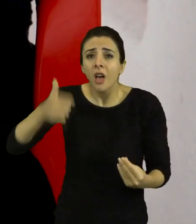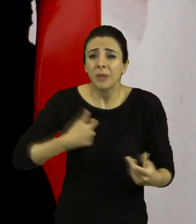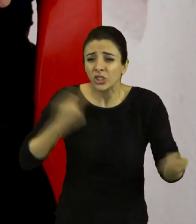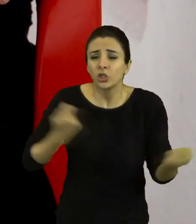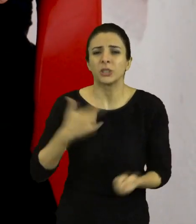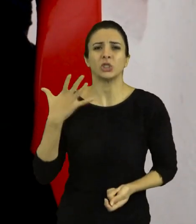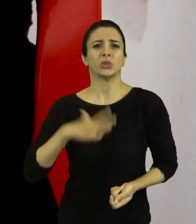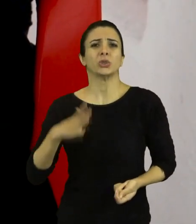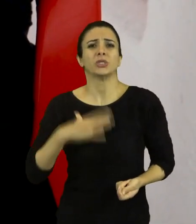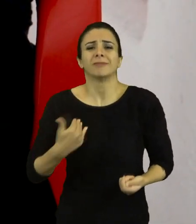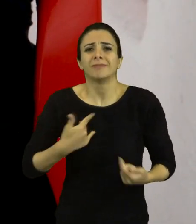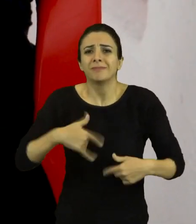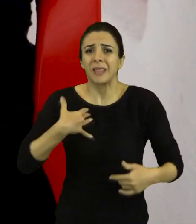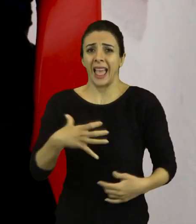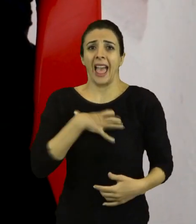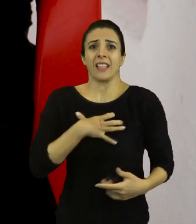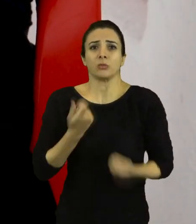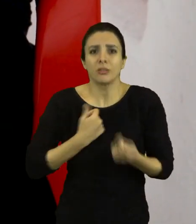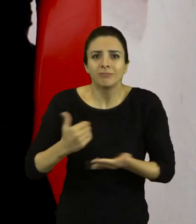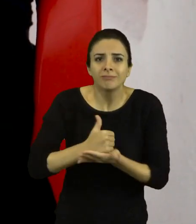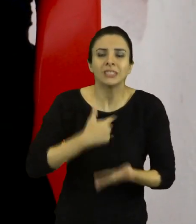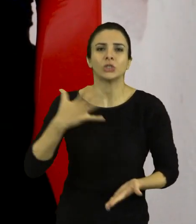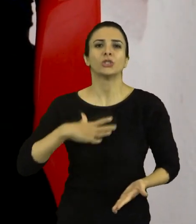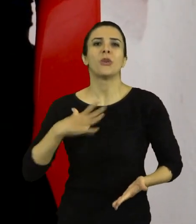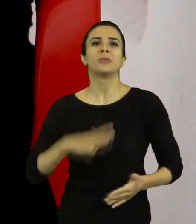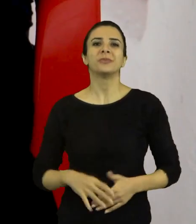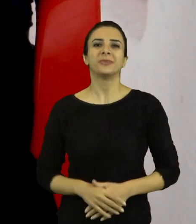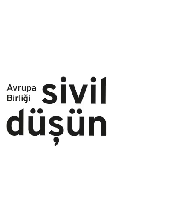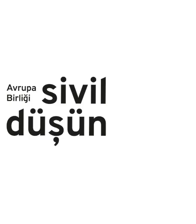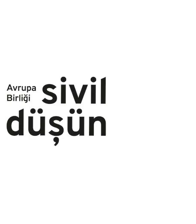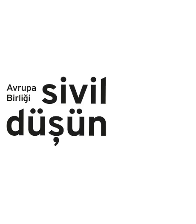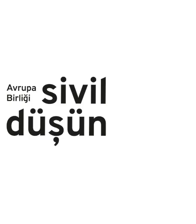çalışmak istiyorum. Biz kendimiz çalışacak maaş ediyoruz.